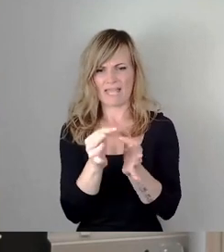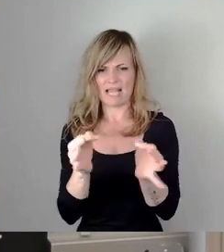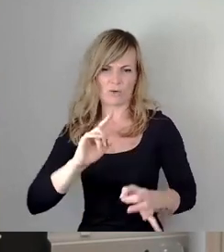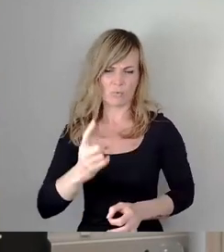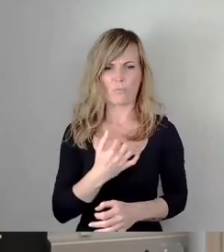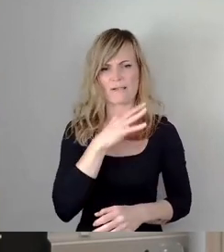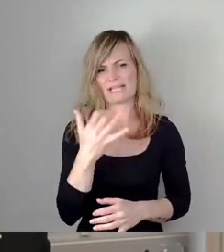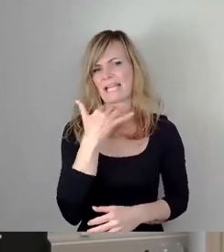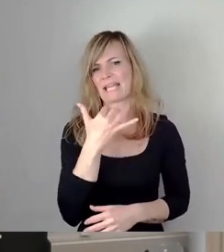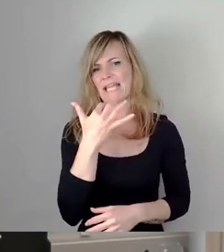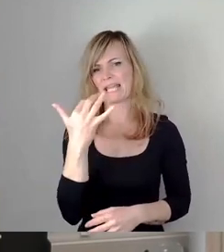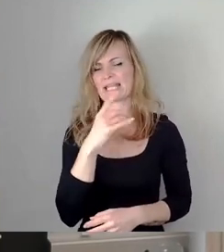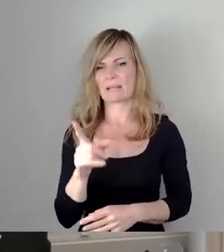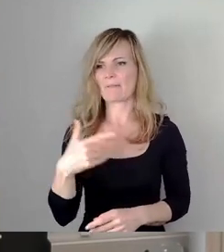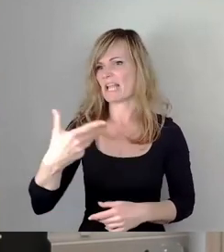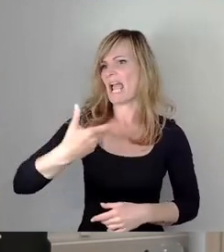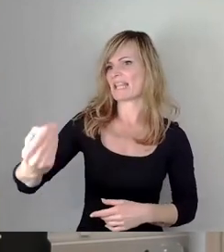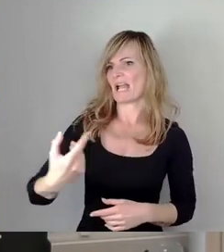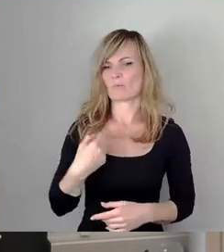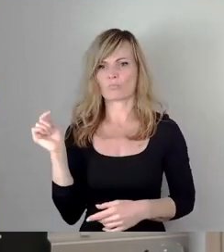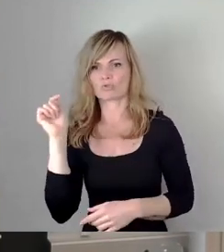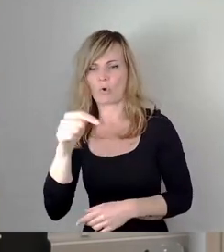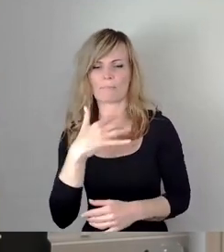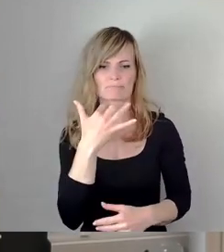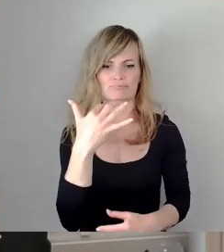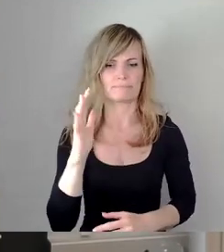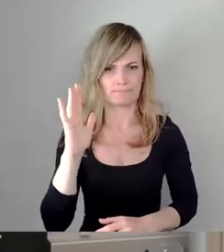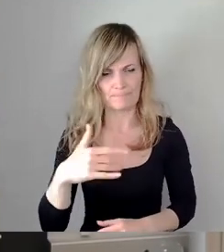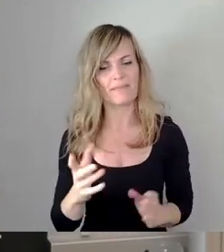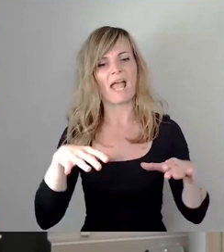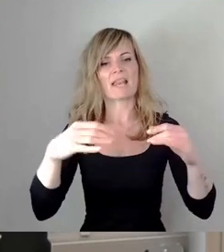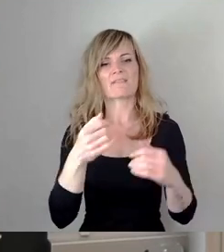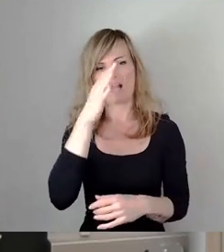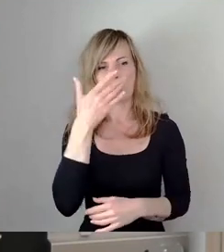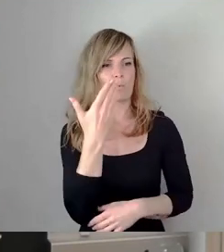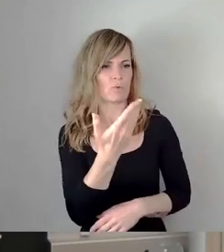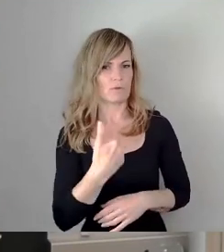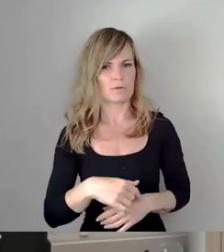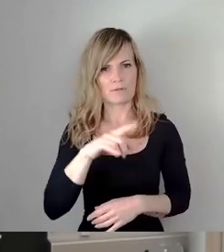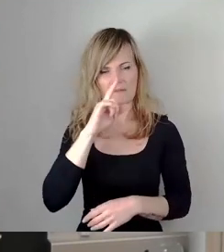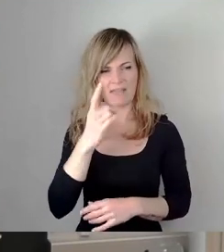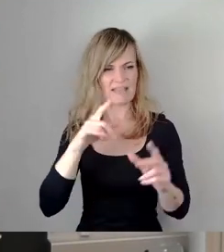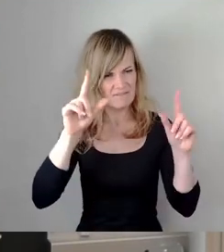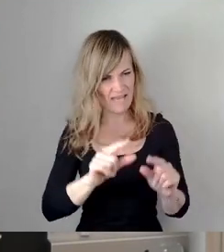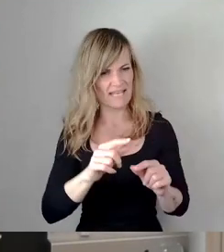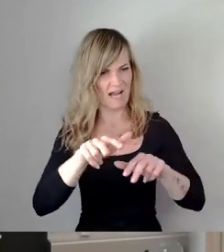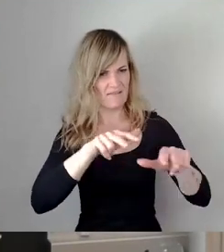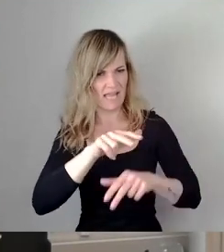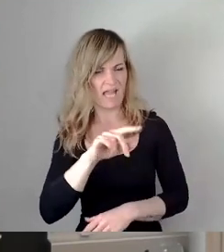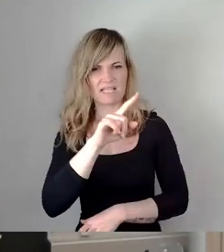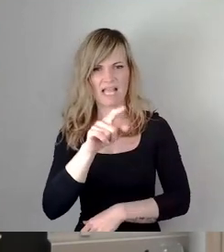gibt ja immer wieder Einladungen hier. Fangen wir mal bei den Grünen an. Wenn es denn weniger Verkehr wäre am Zellchenweg und